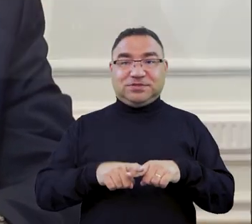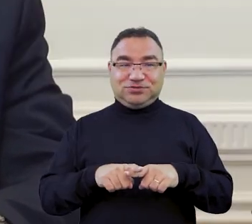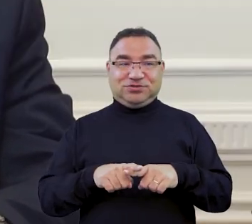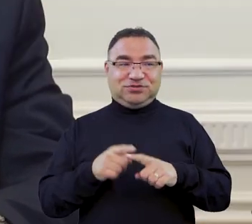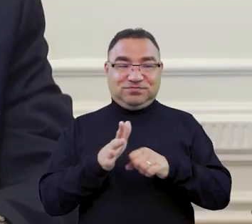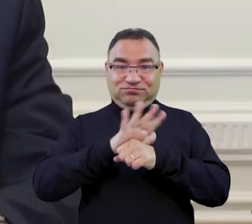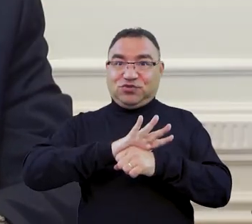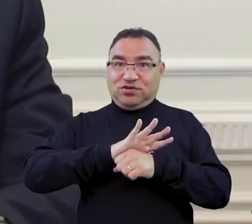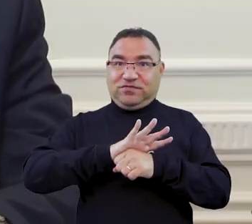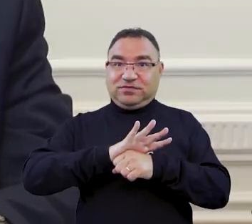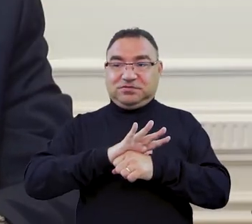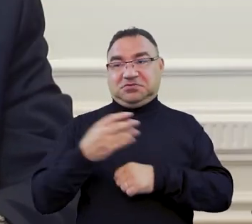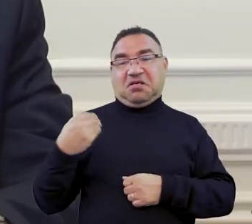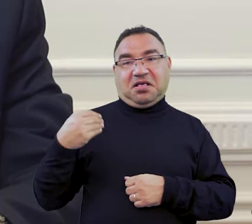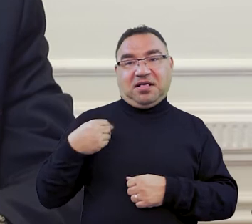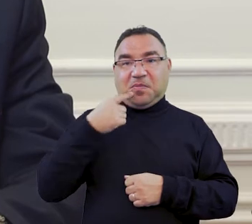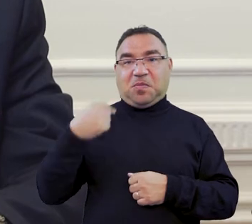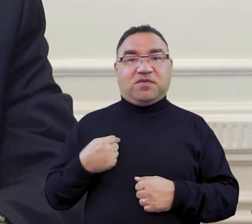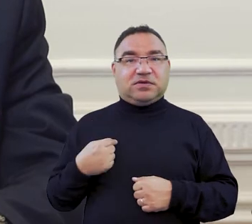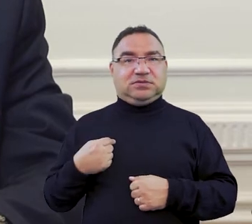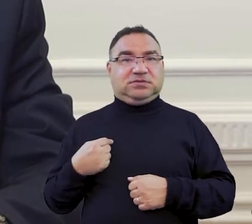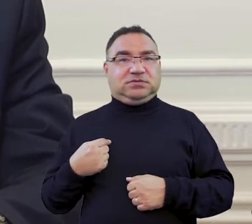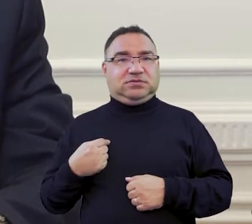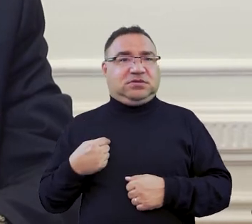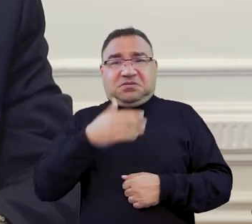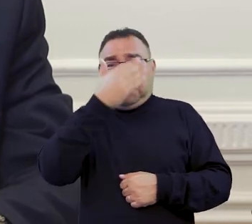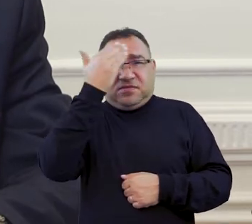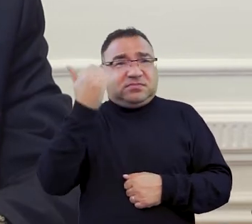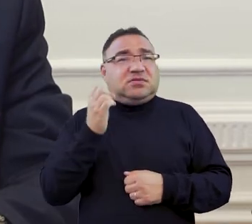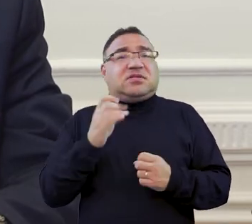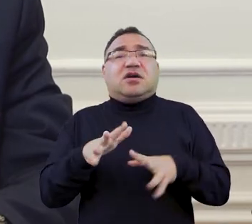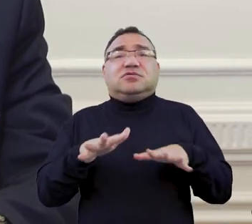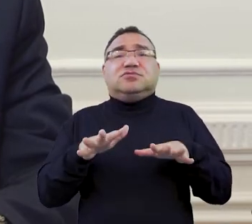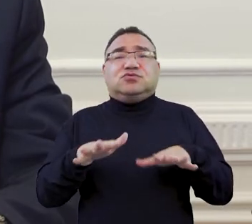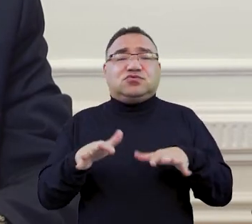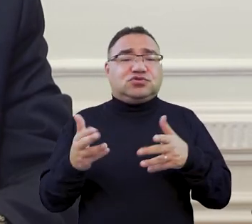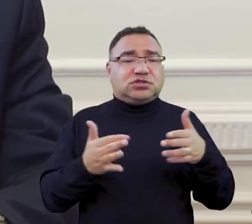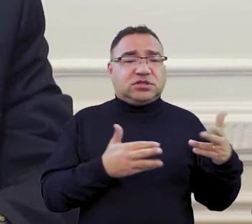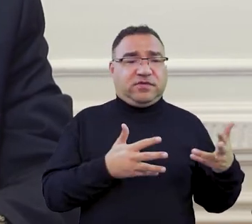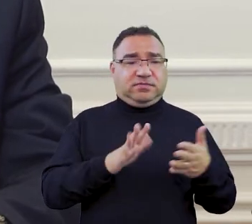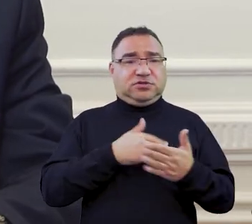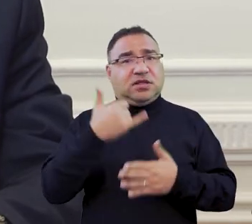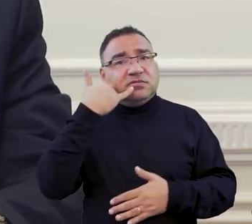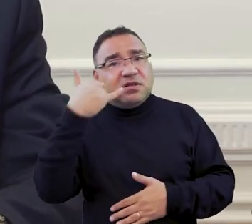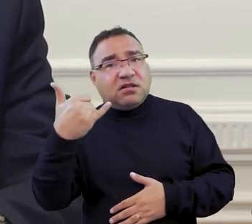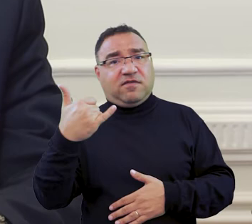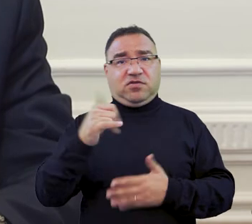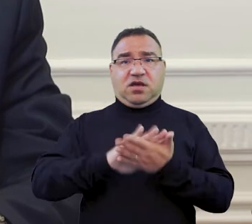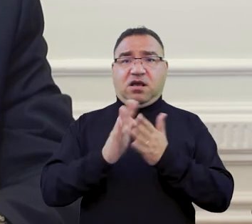pandemii ktoś mi powiedział, słuchaj, nie wiedziałem, że tyle rzeczy w Polsce można załatwić na telefon